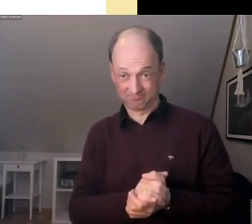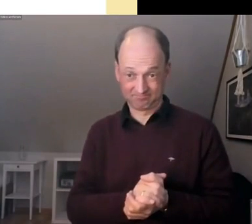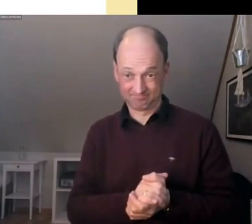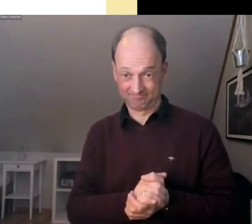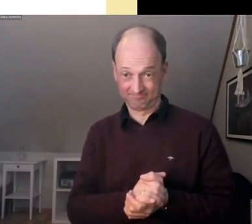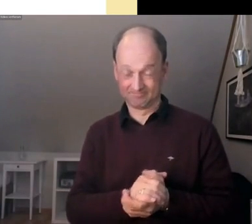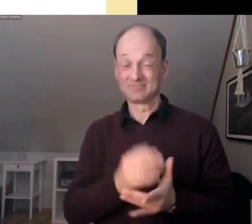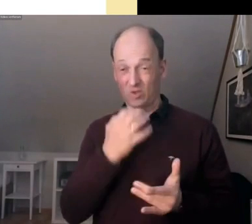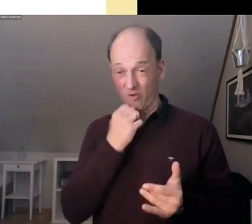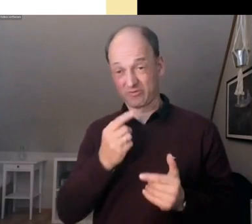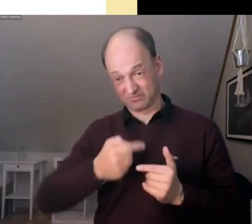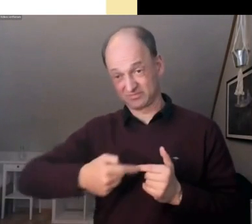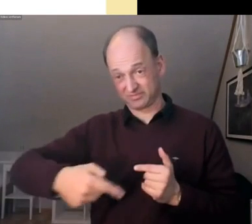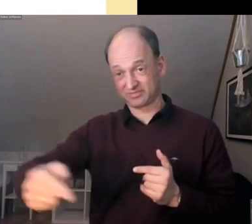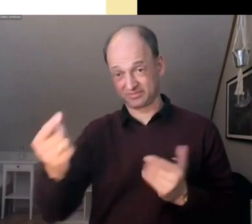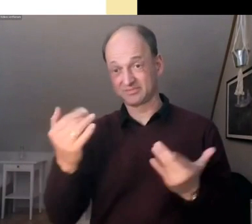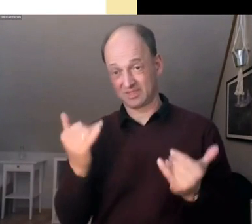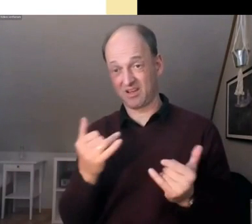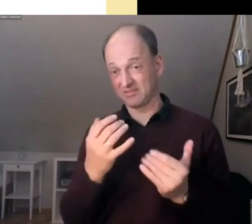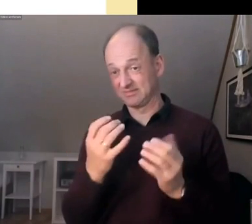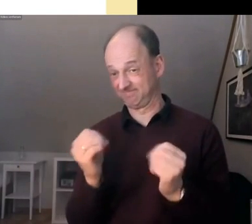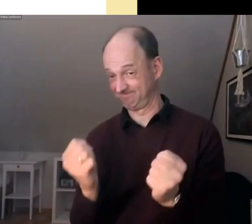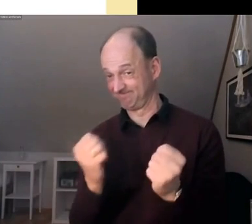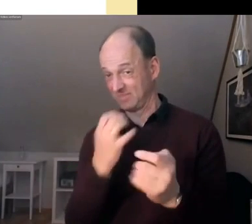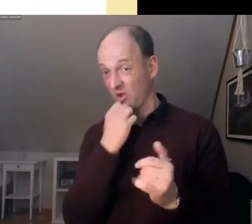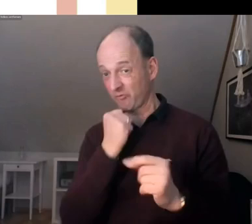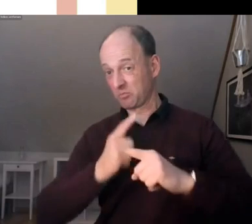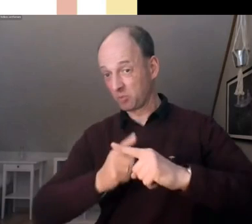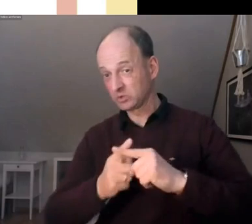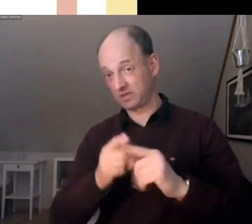enden. Dann gehen wir weiter, Endung.